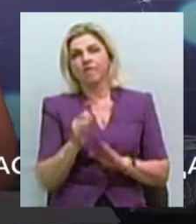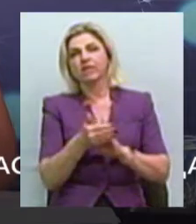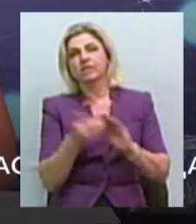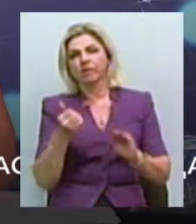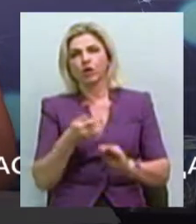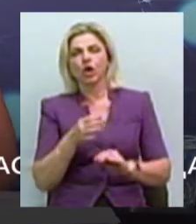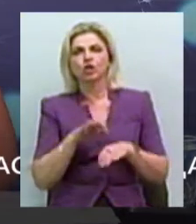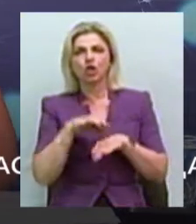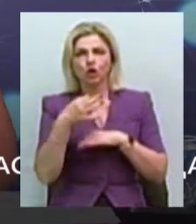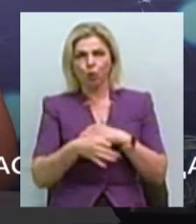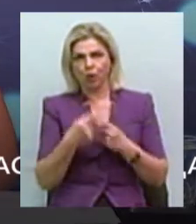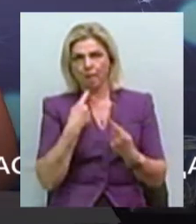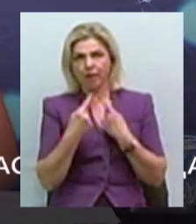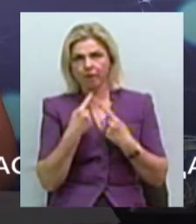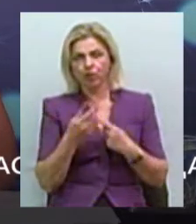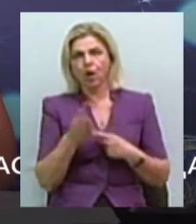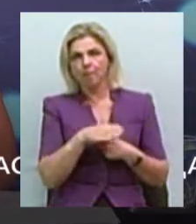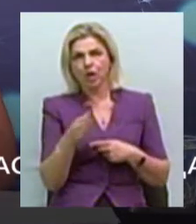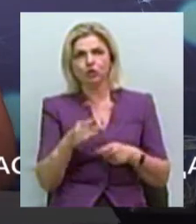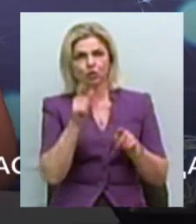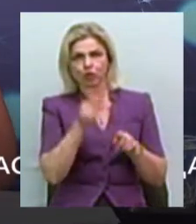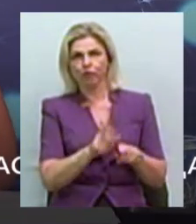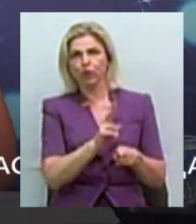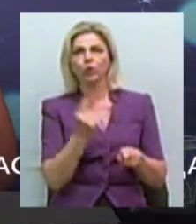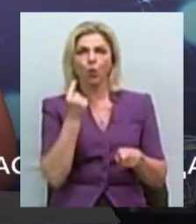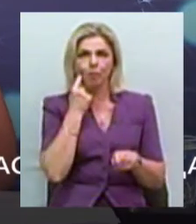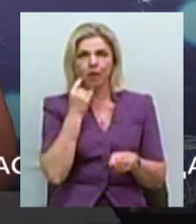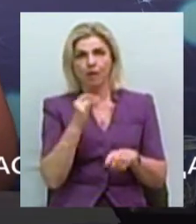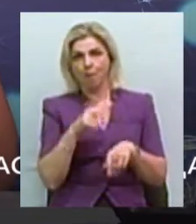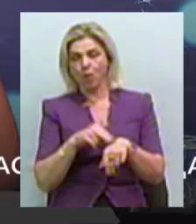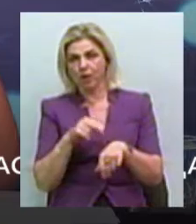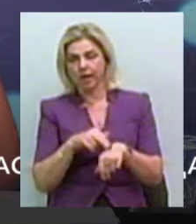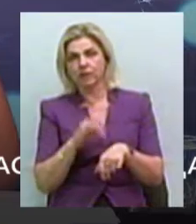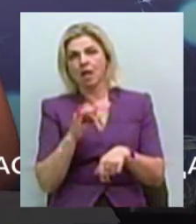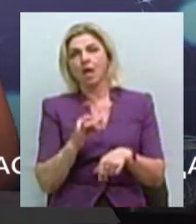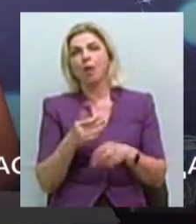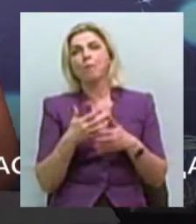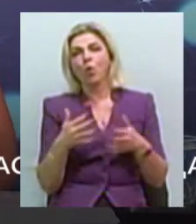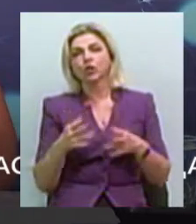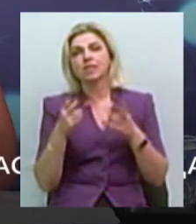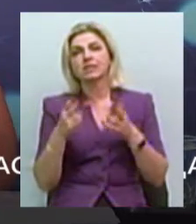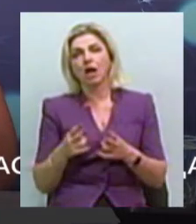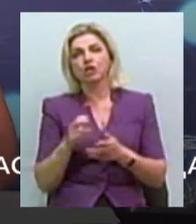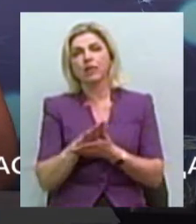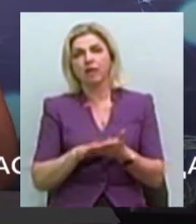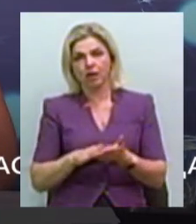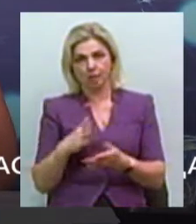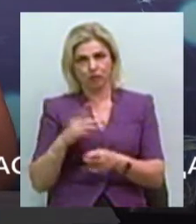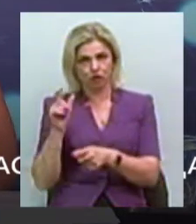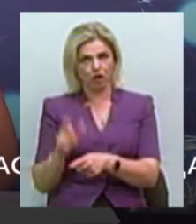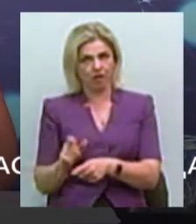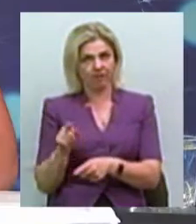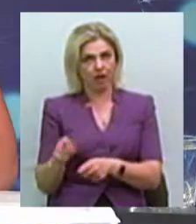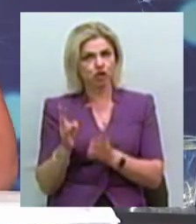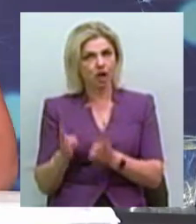жорсткі перемовини між кривдником, між поліцією, то найбільше страждала в подальшому від цього жертва. Тому що, фактично,